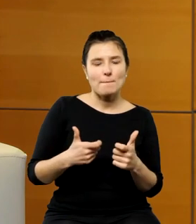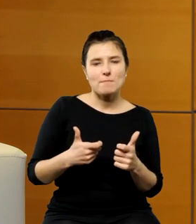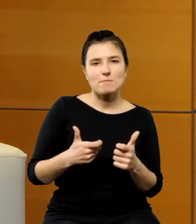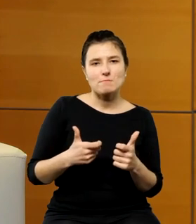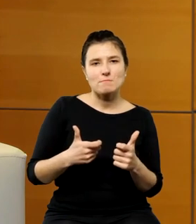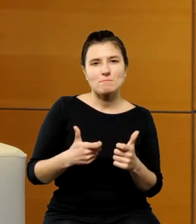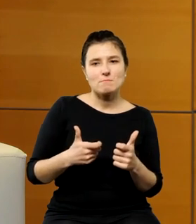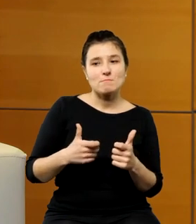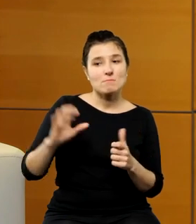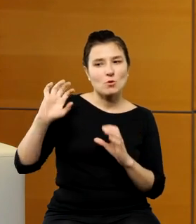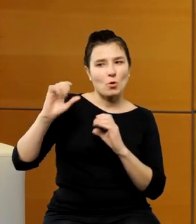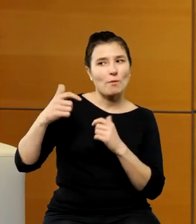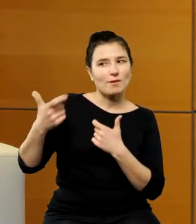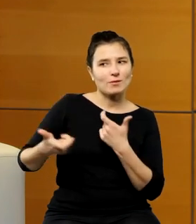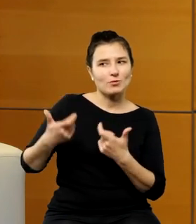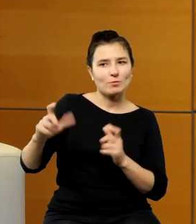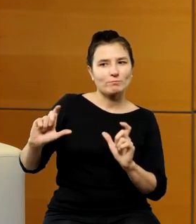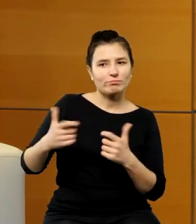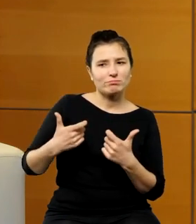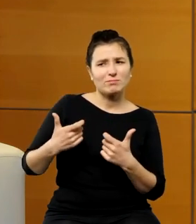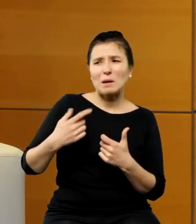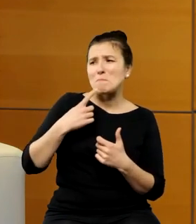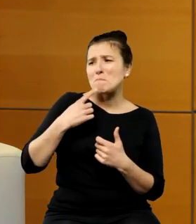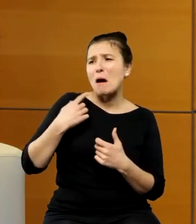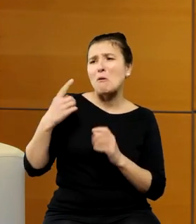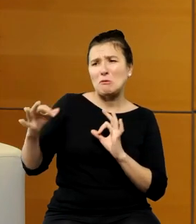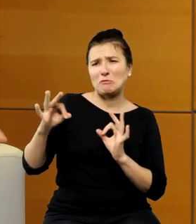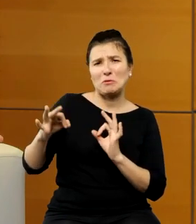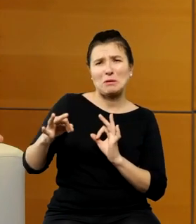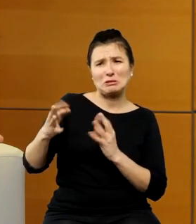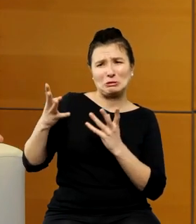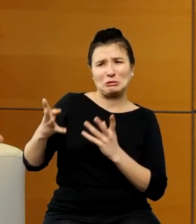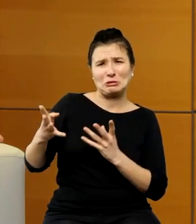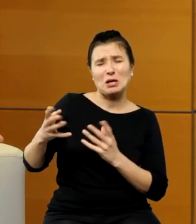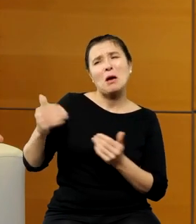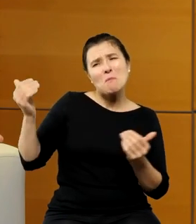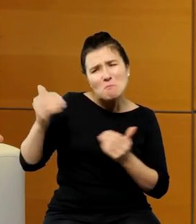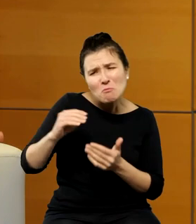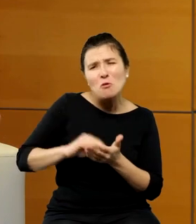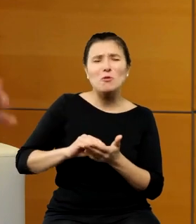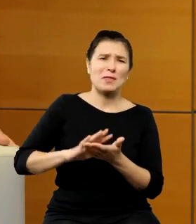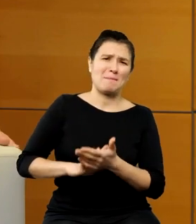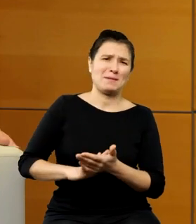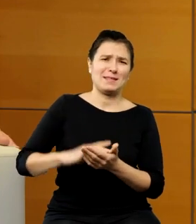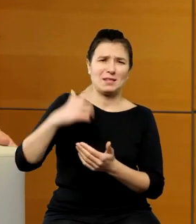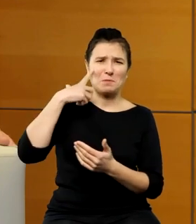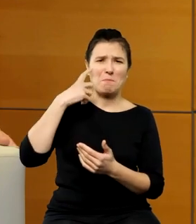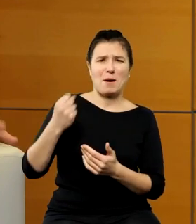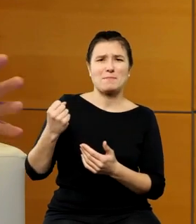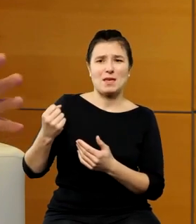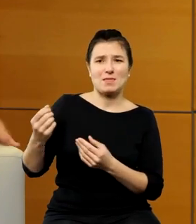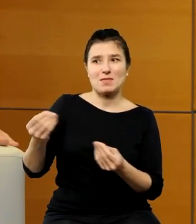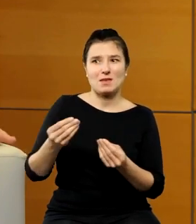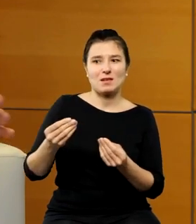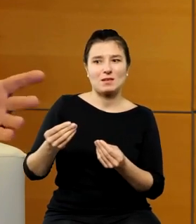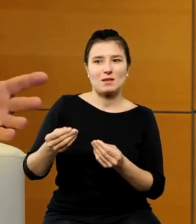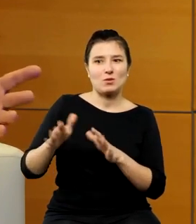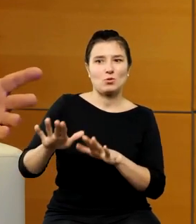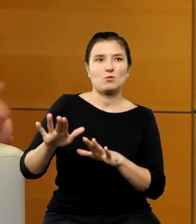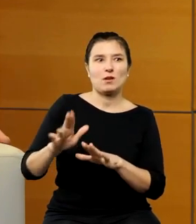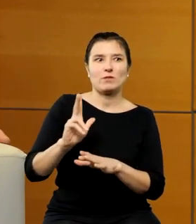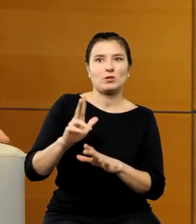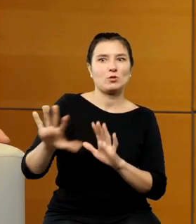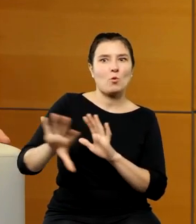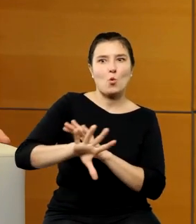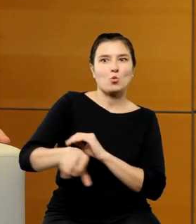zastawił Mikołaj Kopernik tym, że zostawił po sobie tak mało źródeł no mógł spisać ten pamiętnik po prostu i komuś go i gdzieś go ukraść czy w jakiś może się